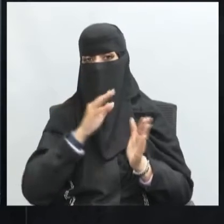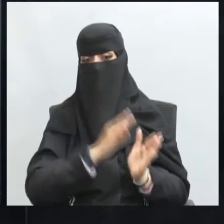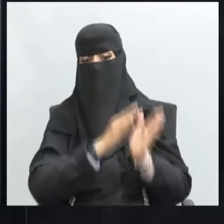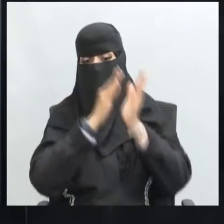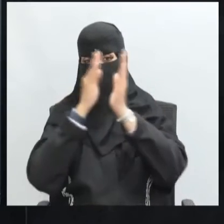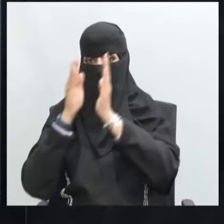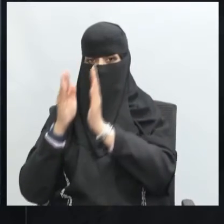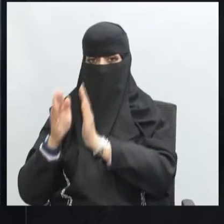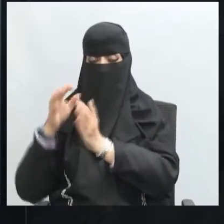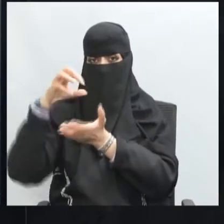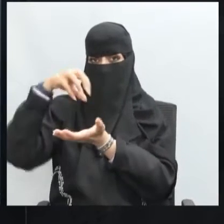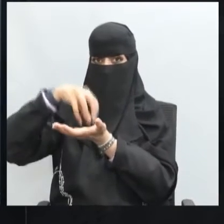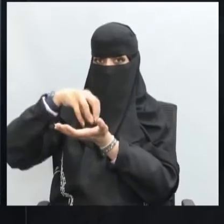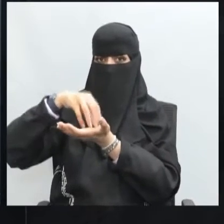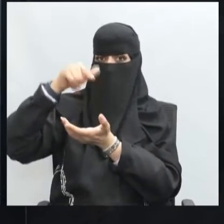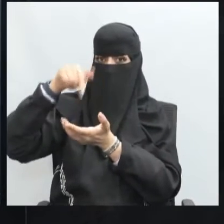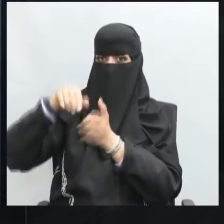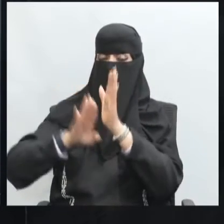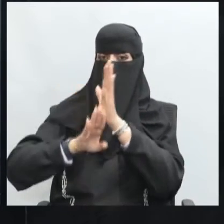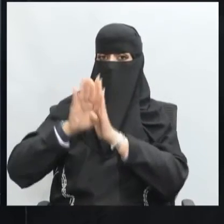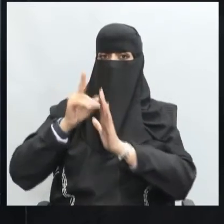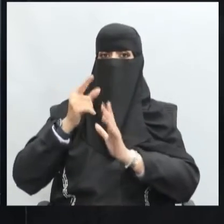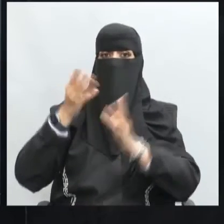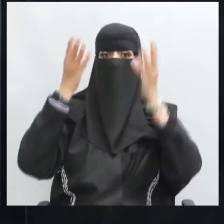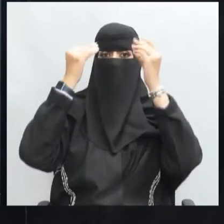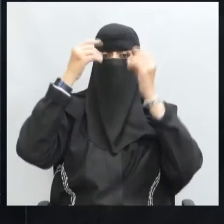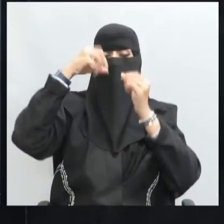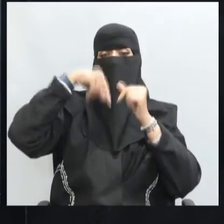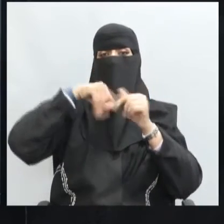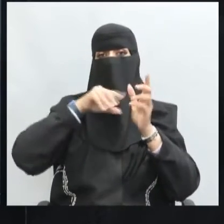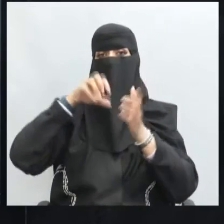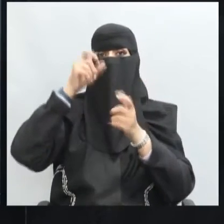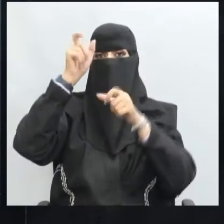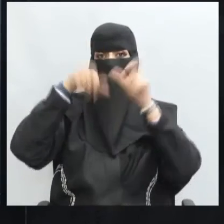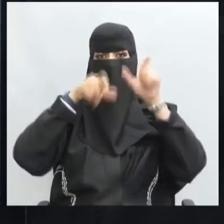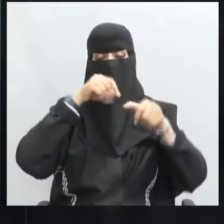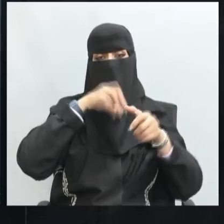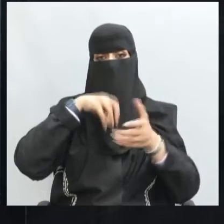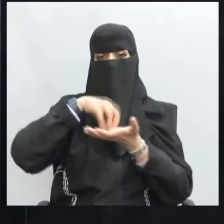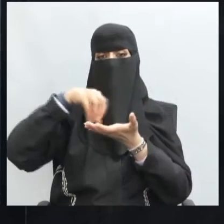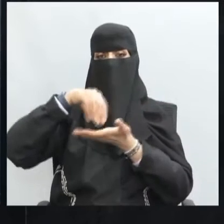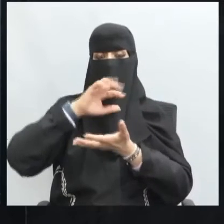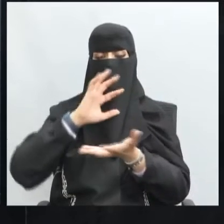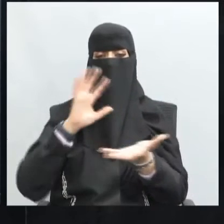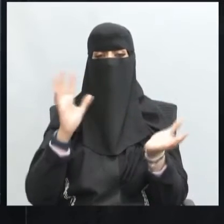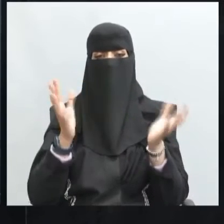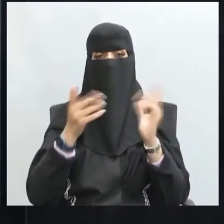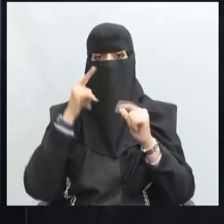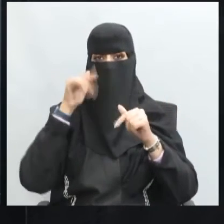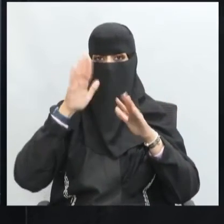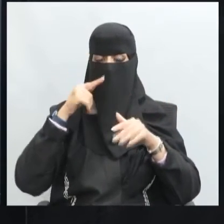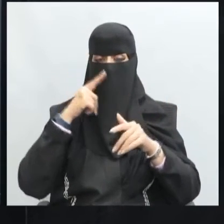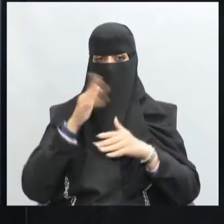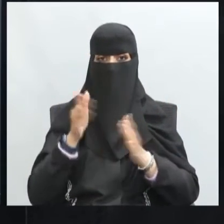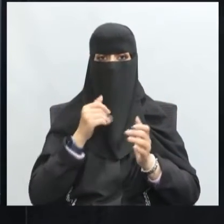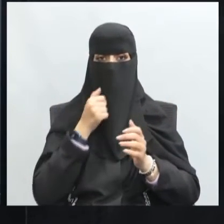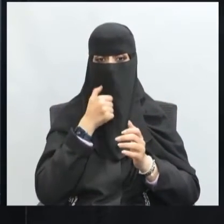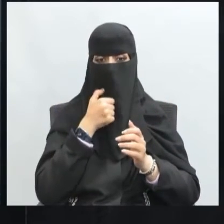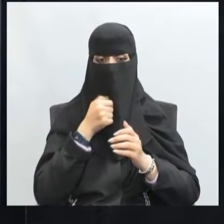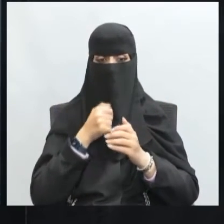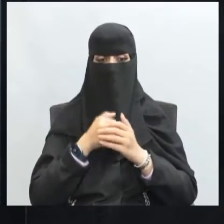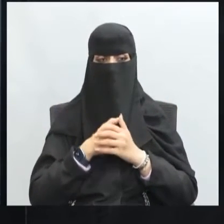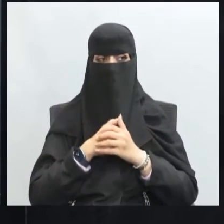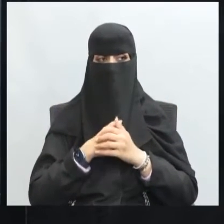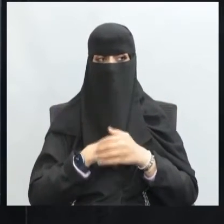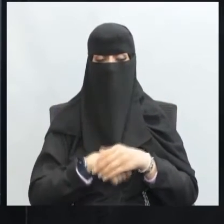الواقع الحضاري والثقافي للأمم والشعوب فهو يظهر الجانب المشرق للوطن وأبناء الوطن